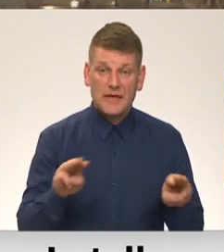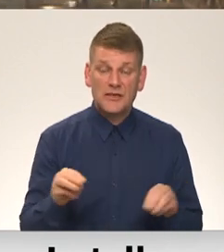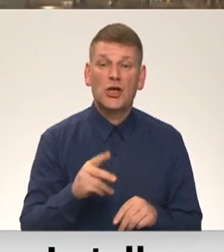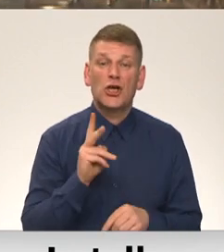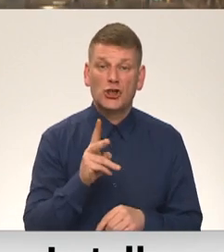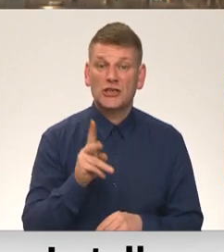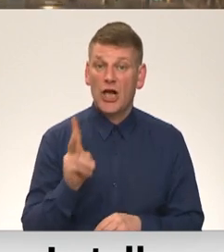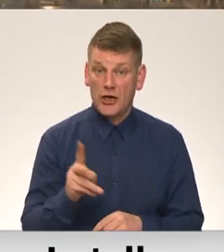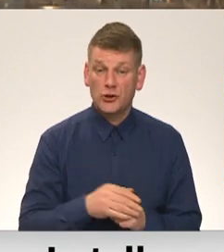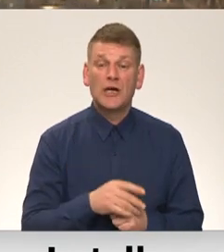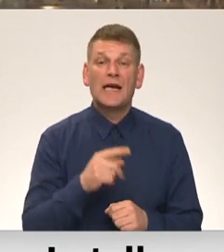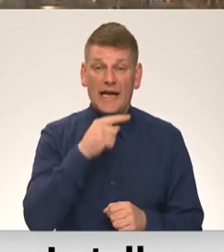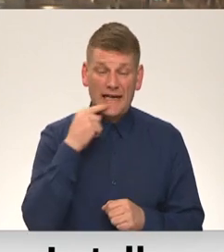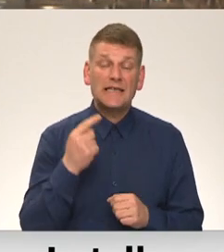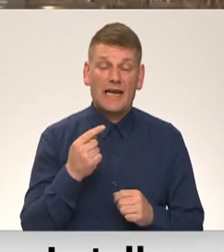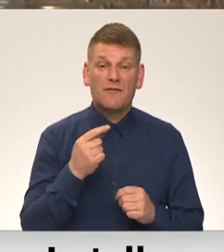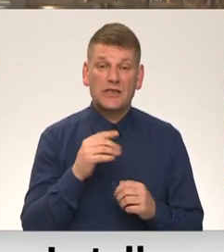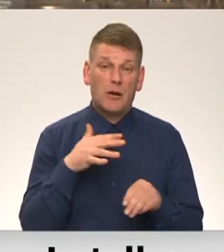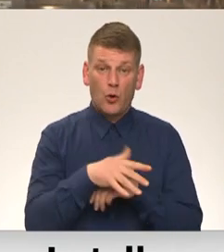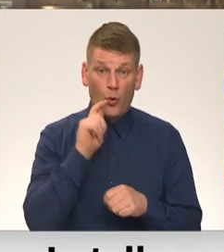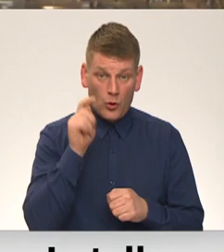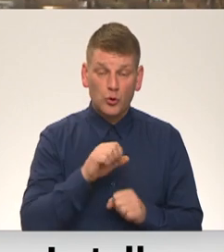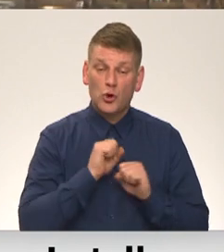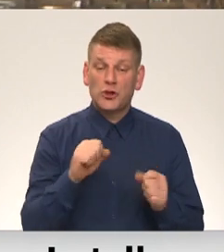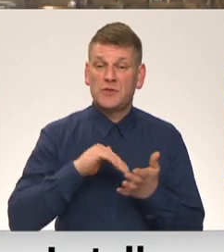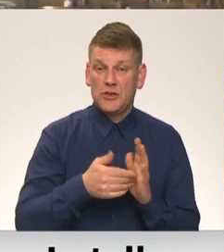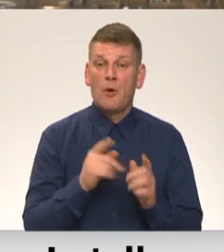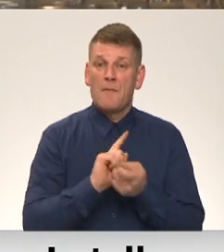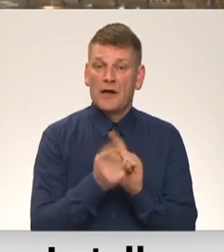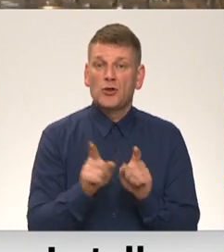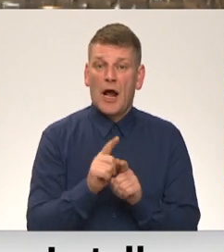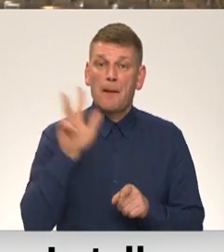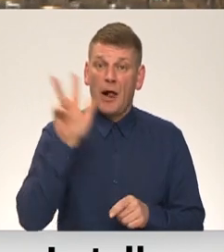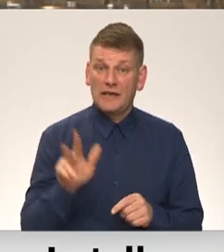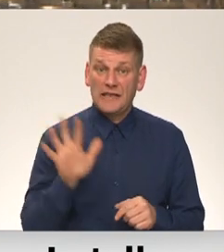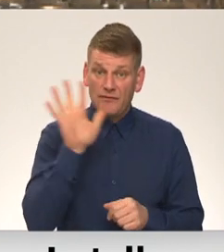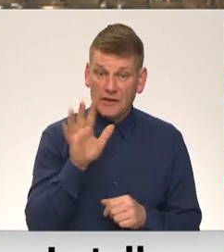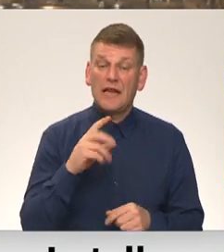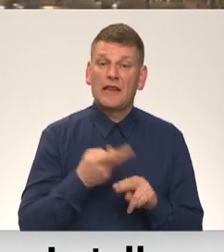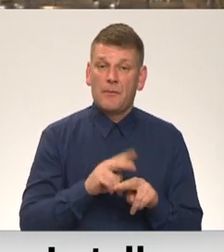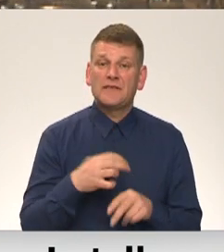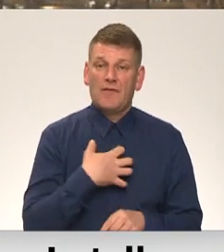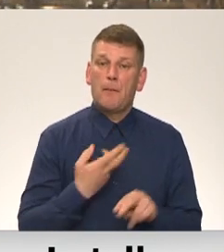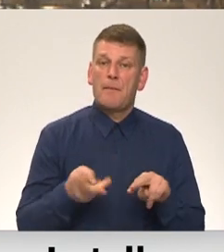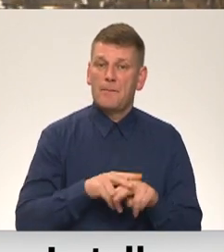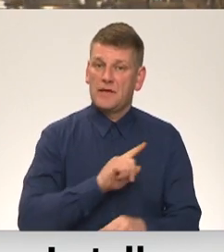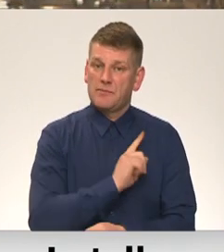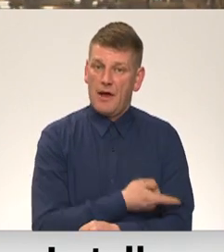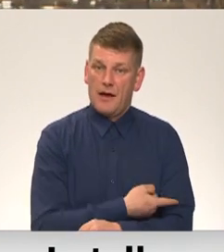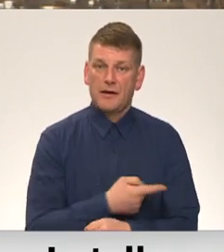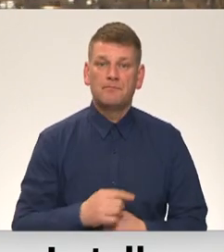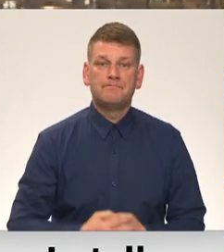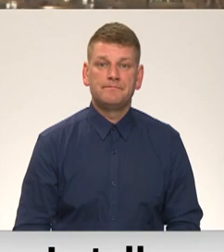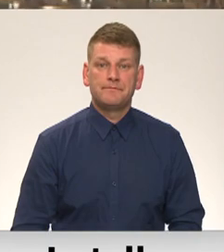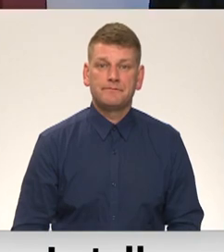Skariņš. Līdz ar Krievijas iebrukumu Ukrainā drošības situācija mainījusies arī Baltijas valstīs, tāpēc ir vajadzīgi papildu spēki. Plašāks tāsta Iļa